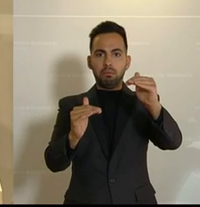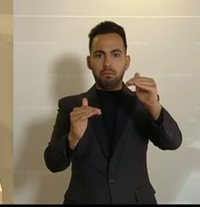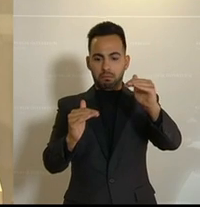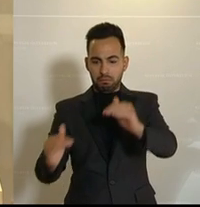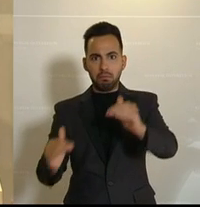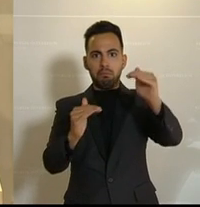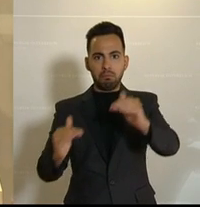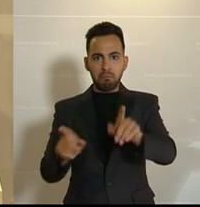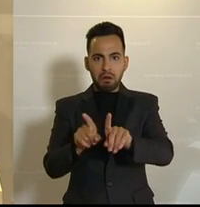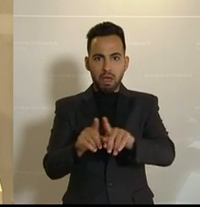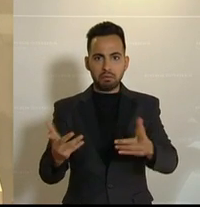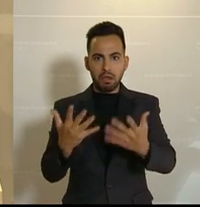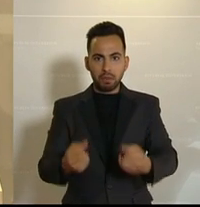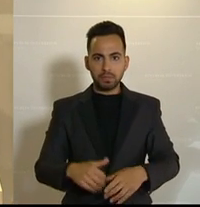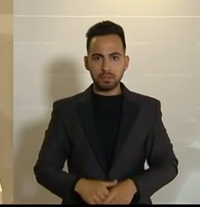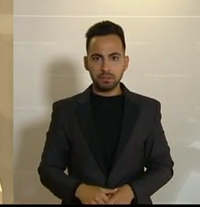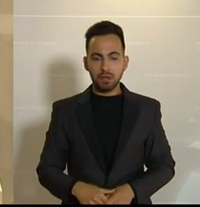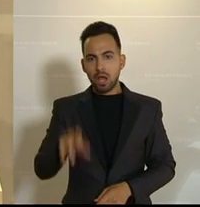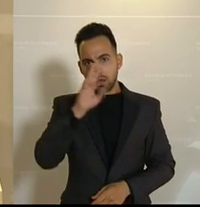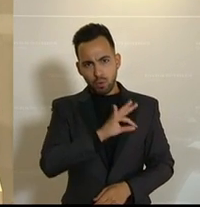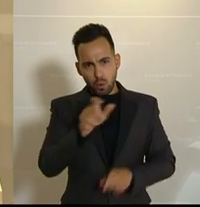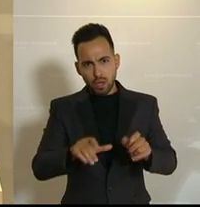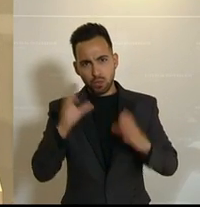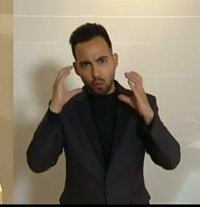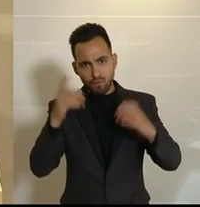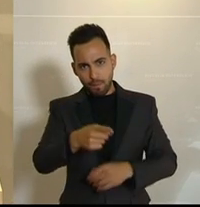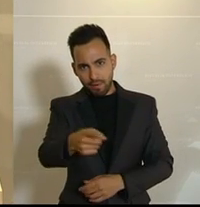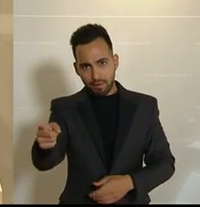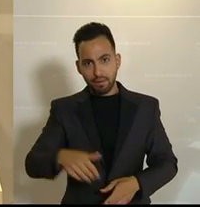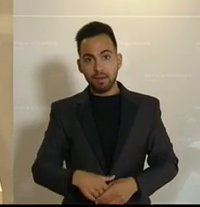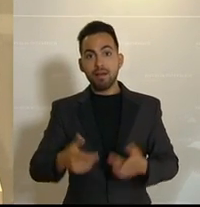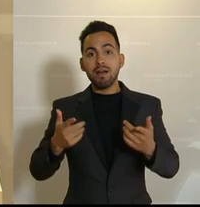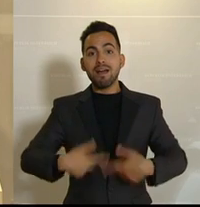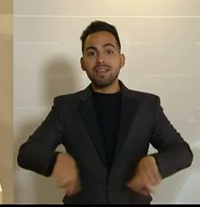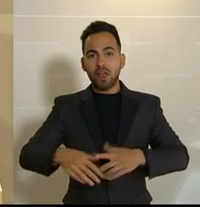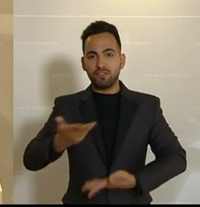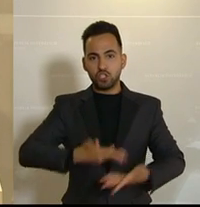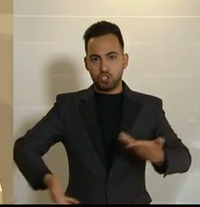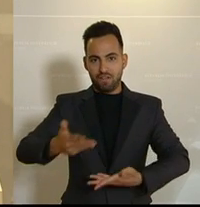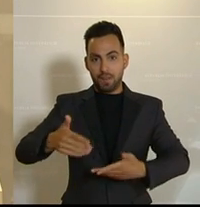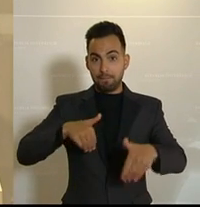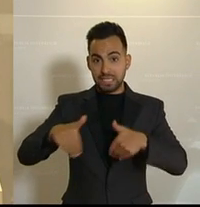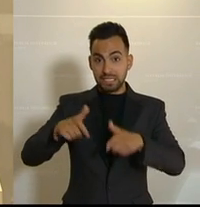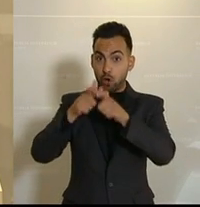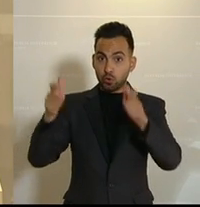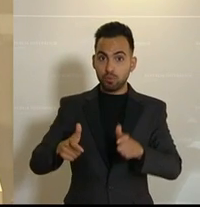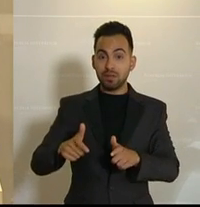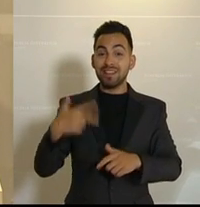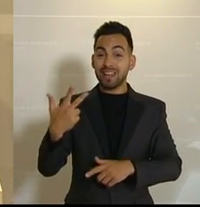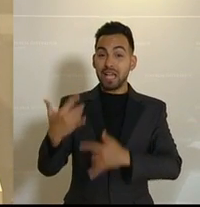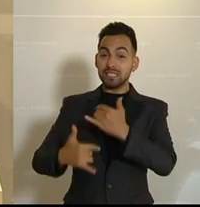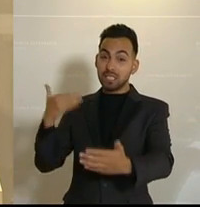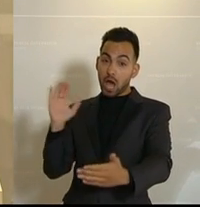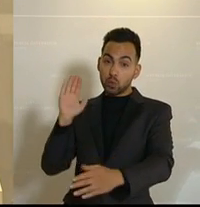weit aus. Liebe Kolleginnen und Kollegen der ÖVP, das Landwirtschaftsministerium ist seit über drei Jahrzehnten